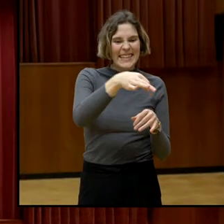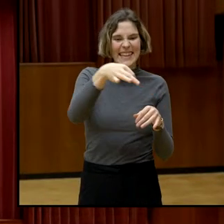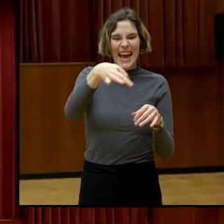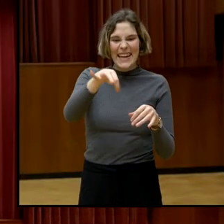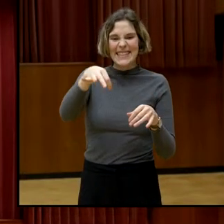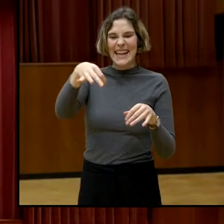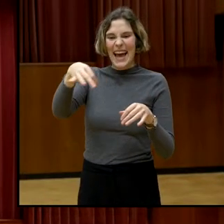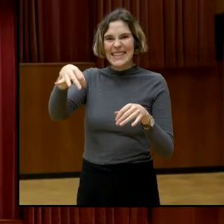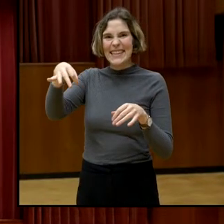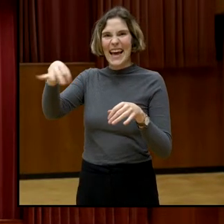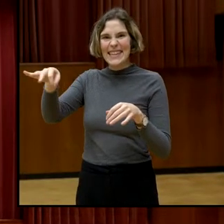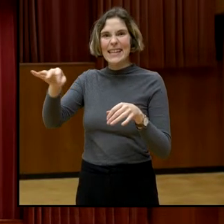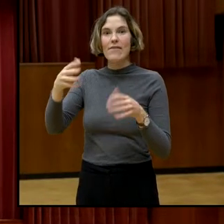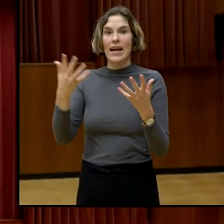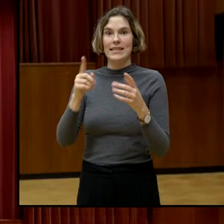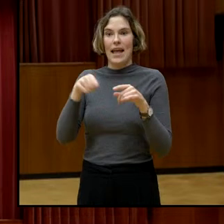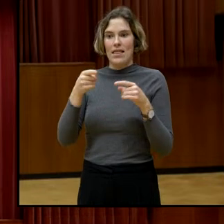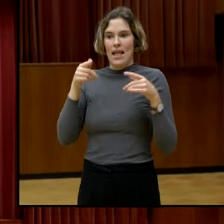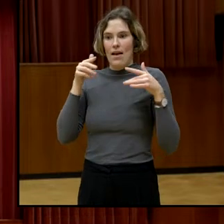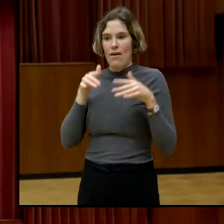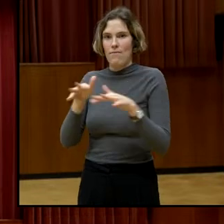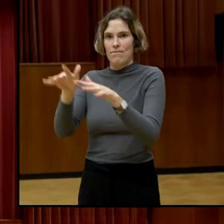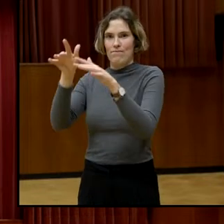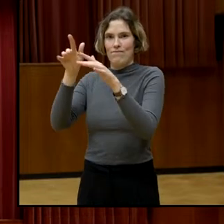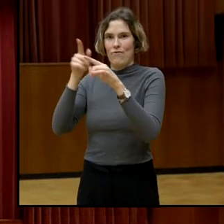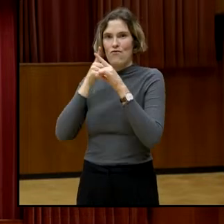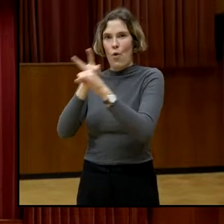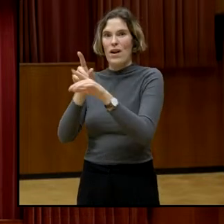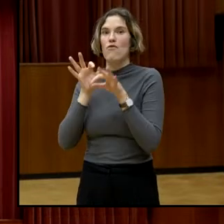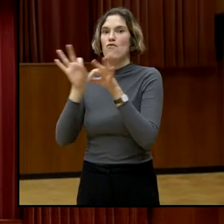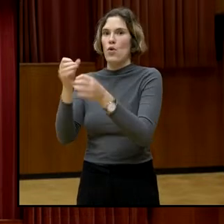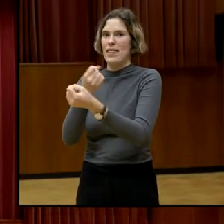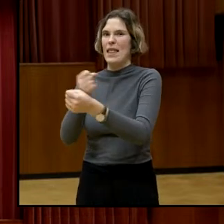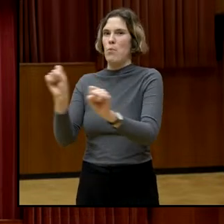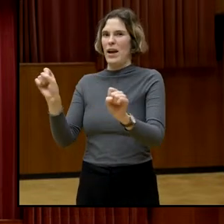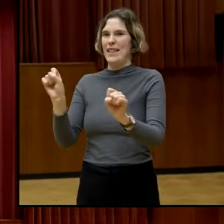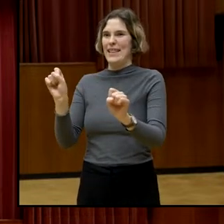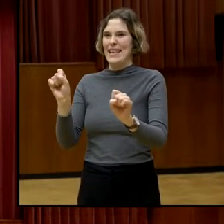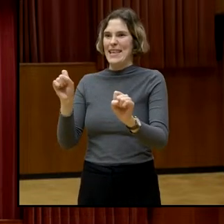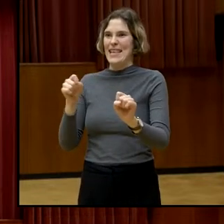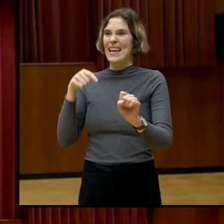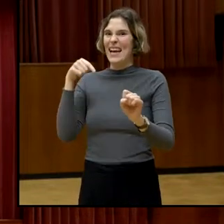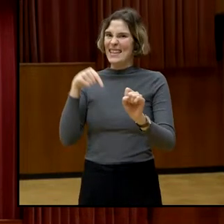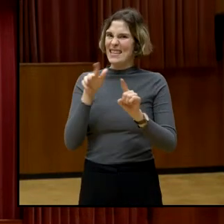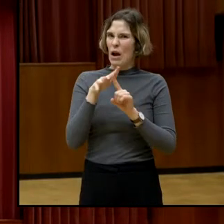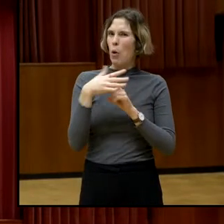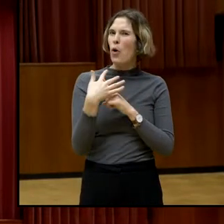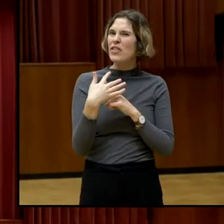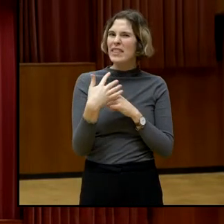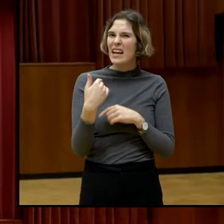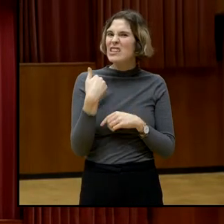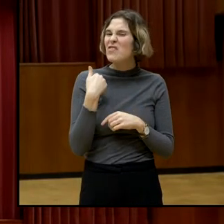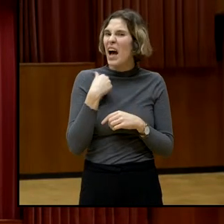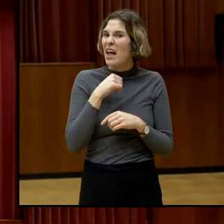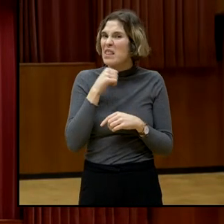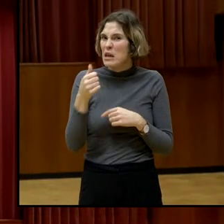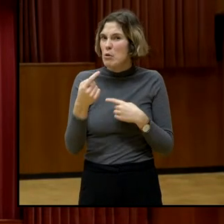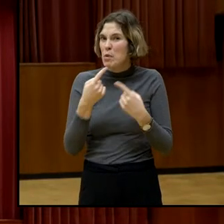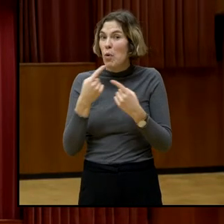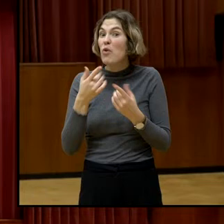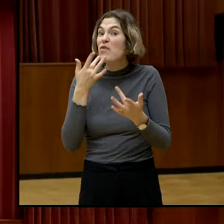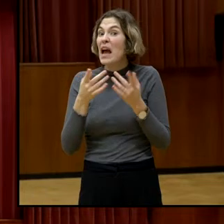jetzt hier in dem Kontext noch nicht so angesprochen. vielleicht da, wenn jemand noch was dazu sagen kann